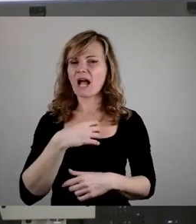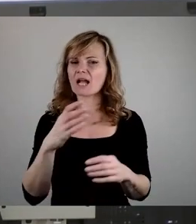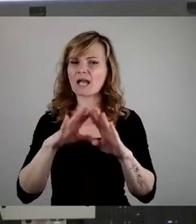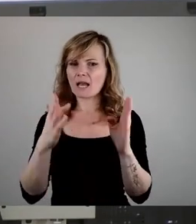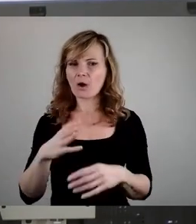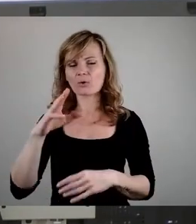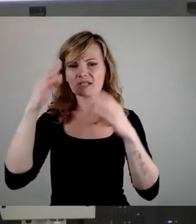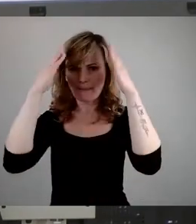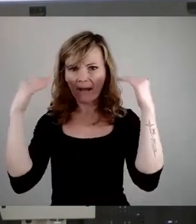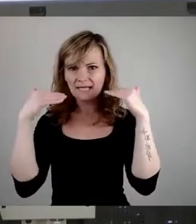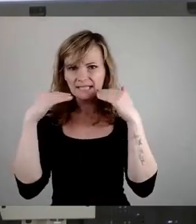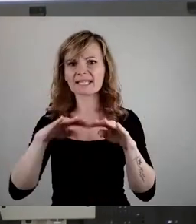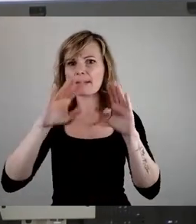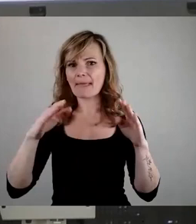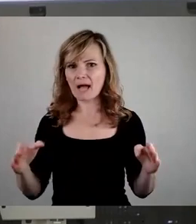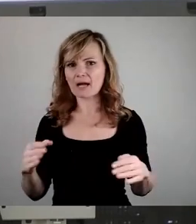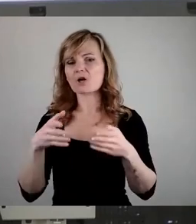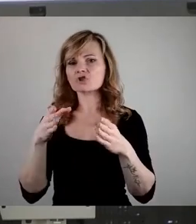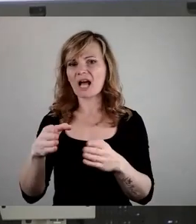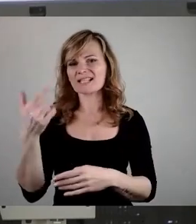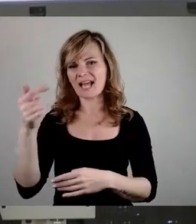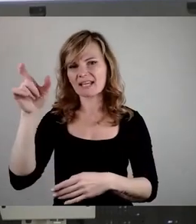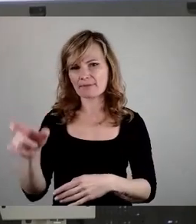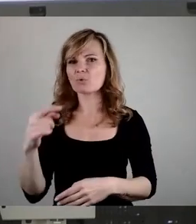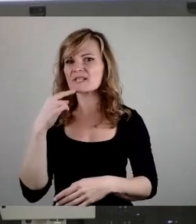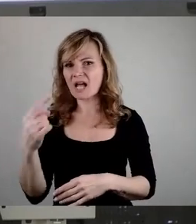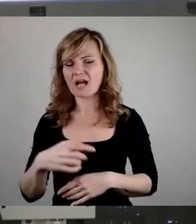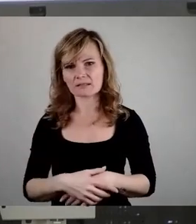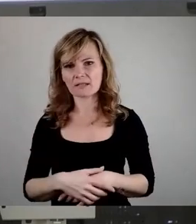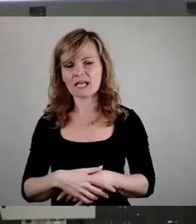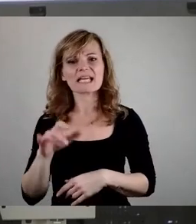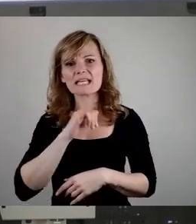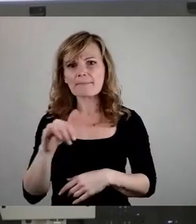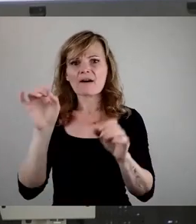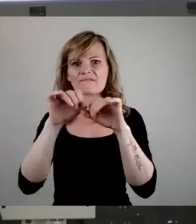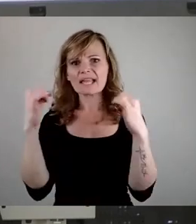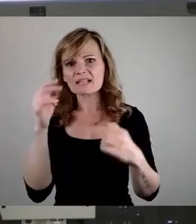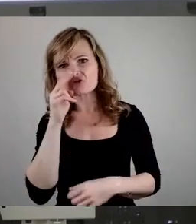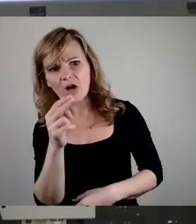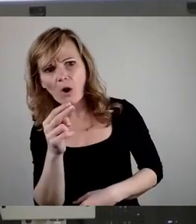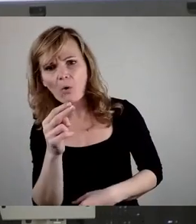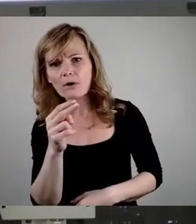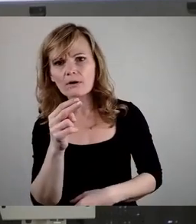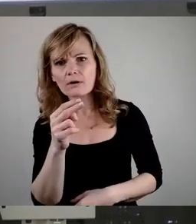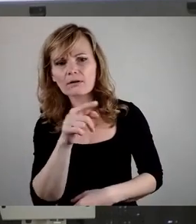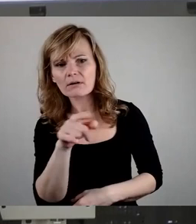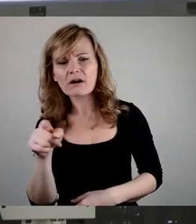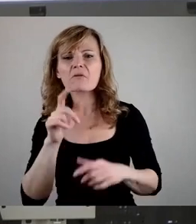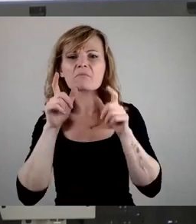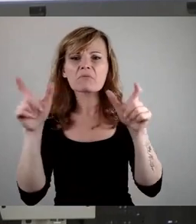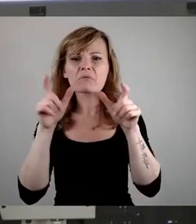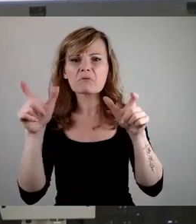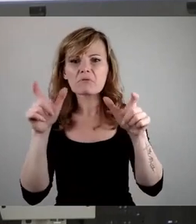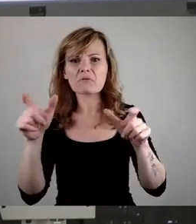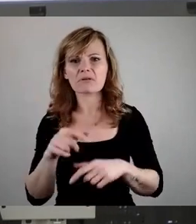sagte mir, dass sie immer alle ans Fenster gehen und sich die Krawallmacher angucken und die wären ja ganz